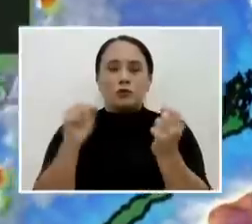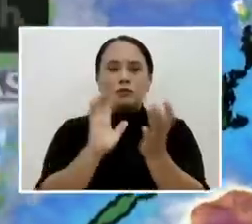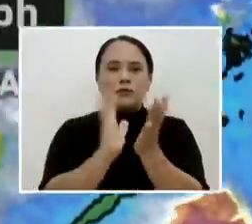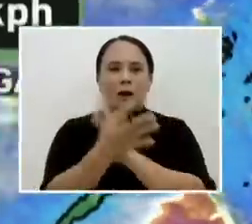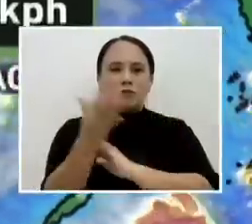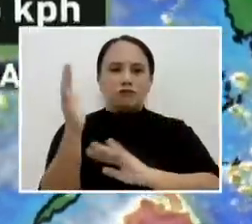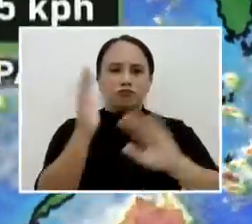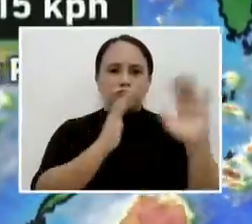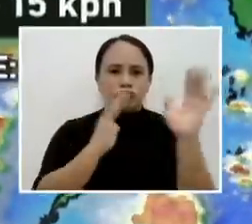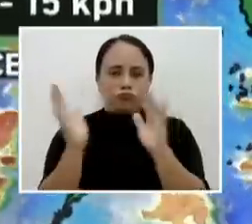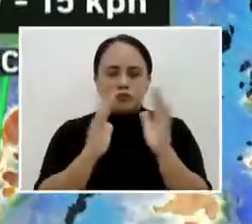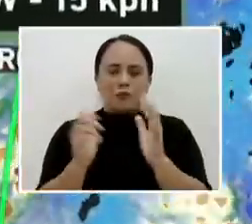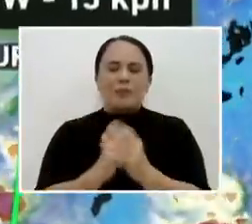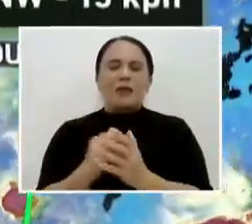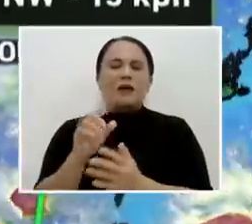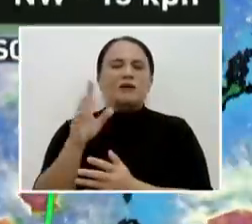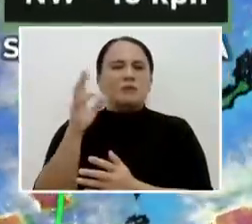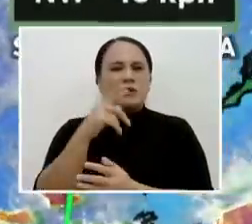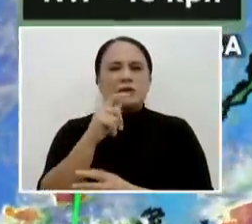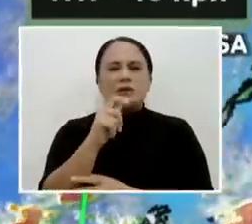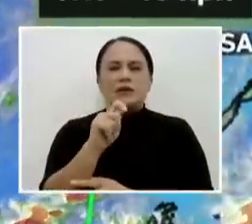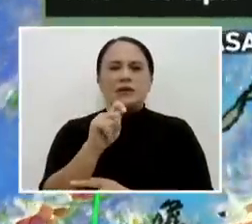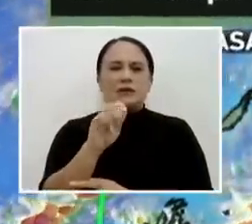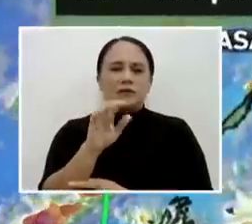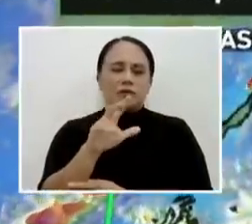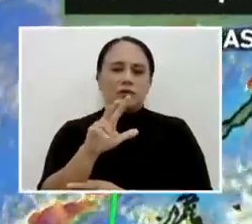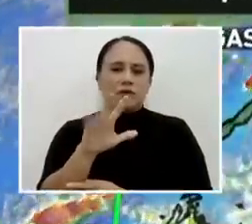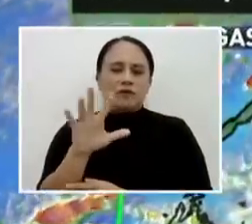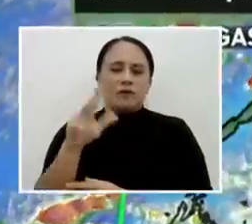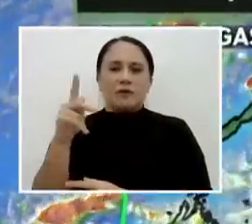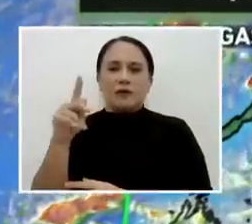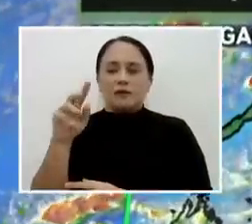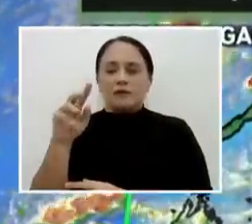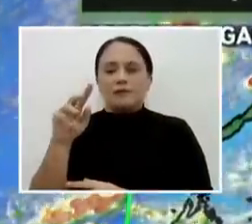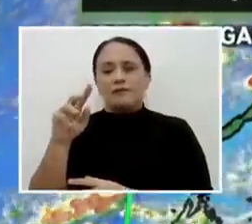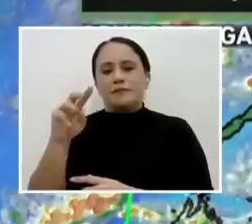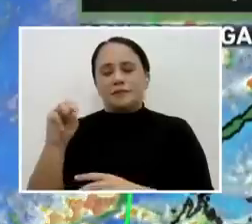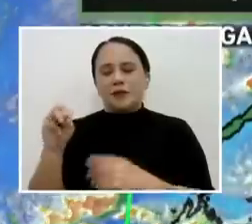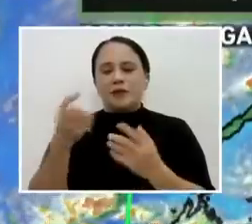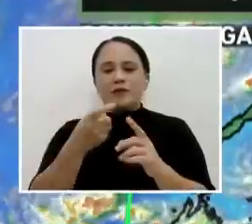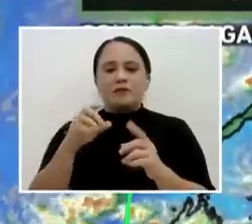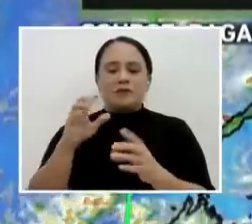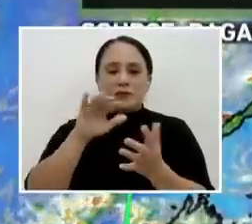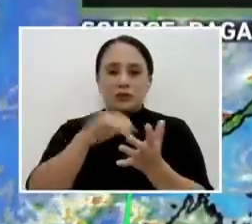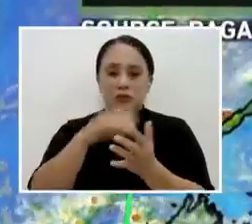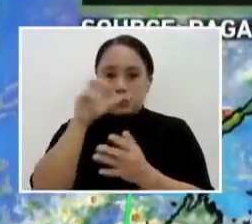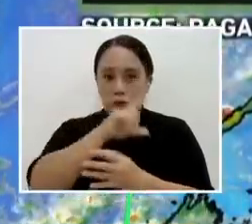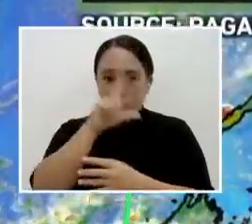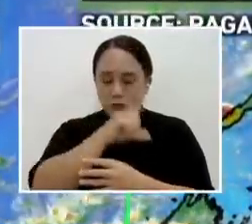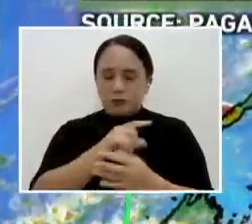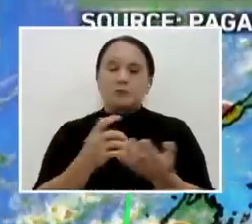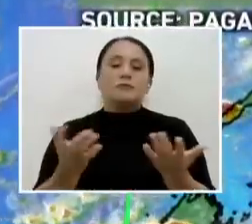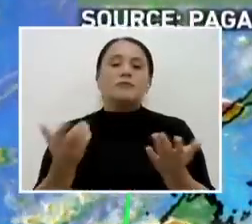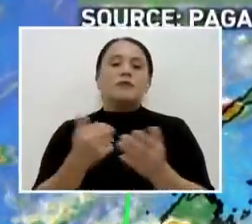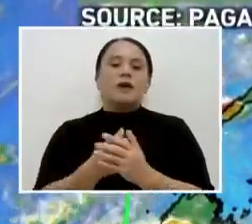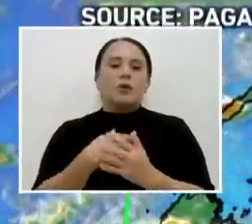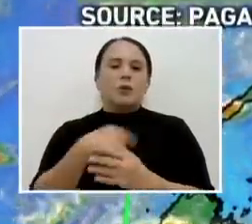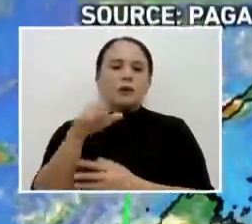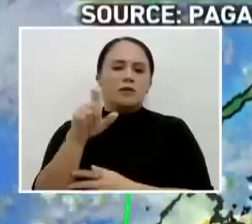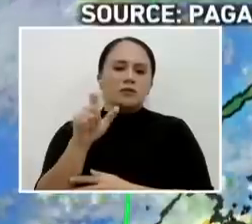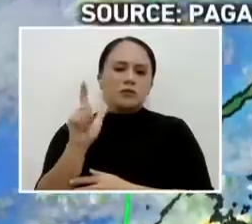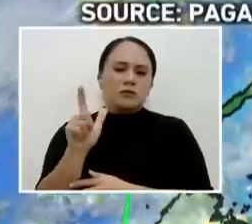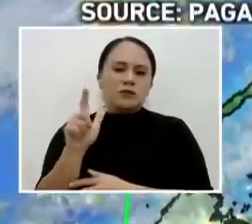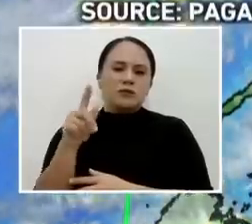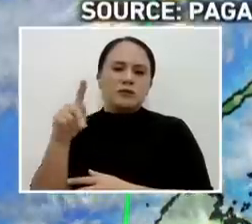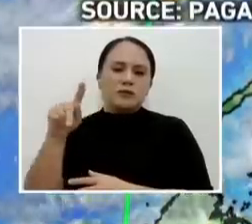itong namataan, 935 kilometers silangan po ng Central Luzon, taglay na lakas ng hangin na 120 kilometers per hour